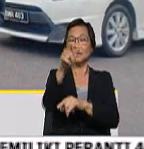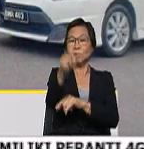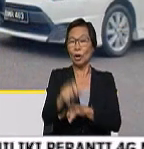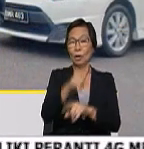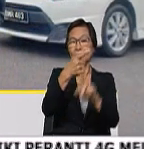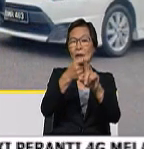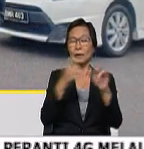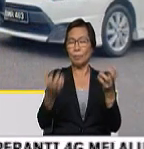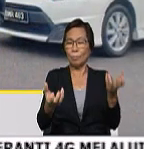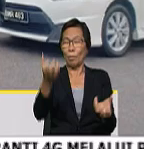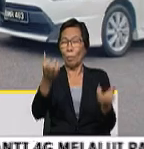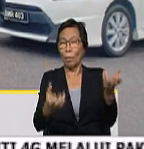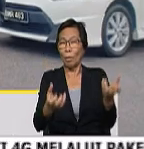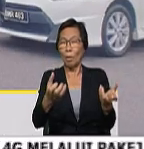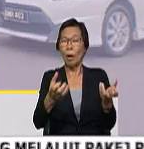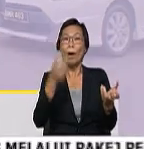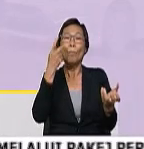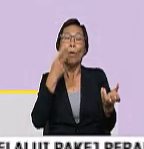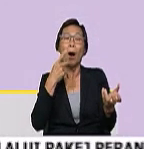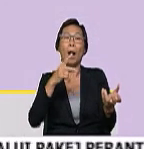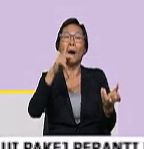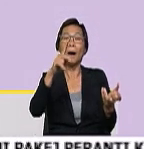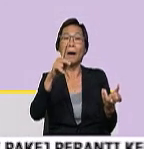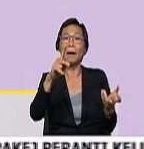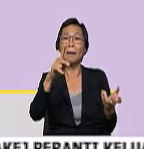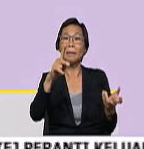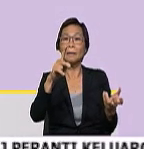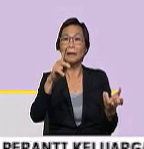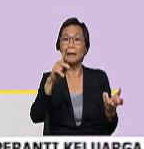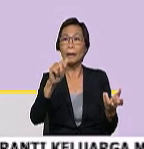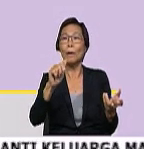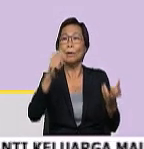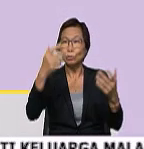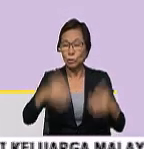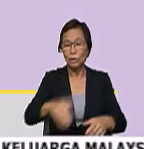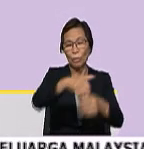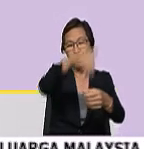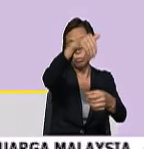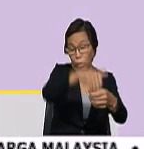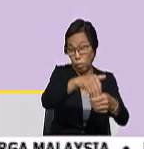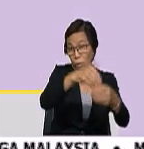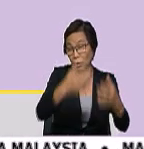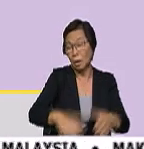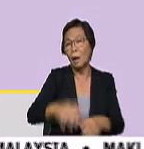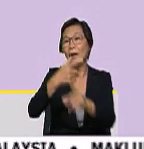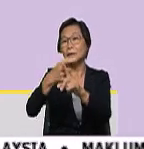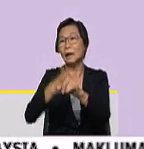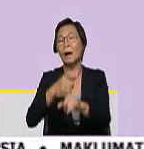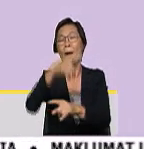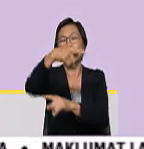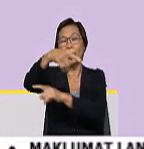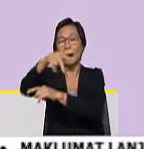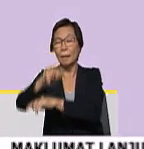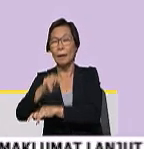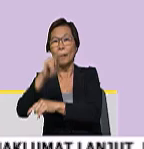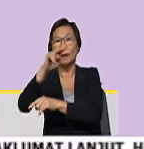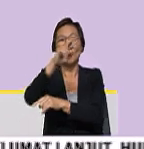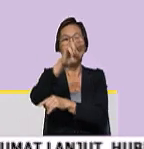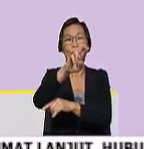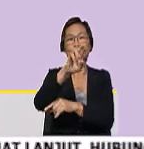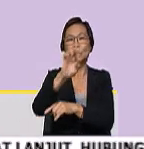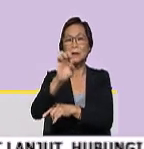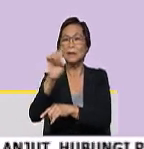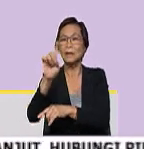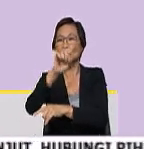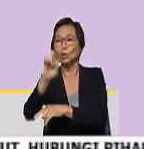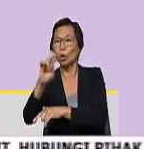Puan Tuminah Beti Kadi selah pun membang undi di Sekolah Kebangsaan Pantai Kundo. Sebentar itu calon dari Pekatan Nasional iaitu Encik Mwarizwan